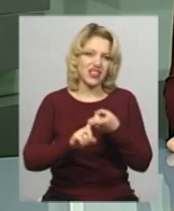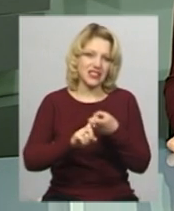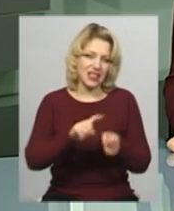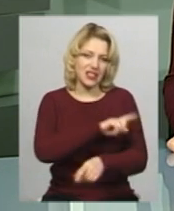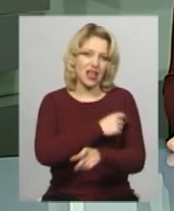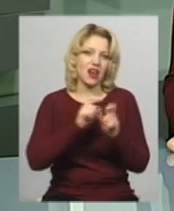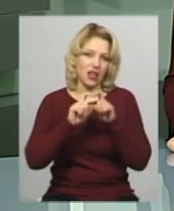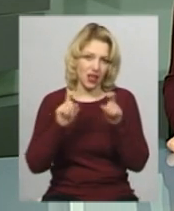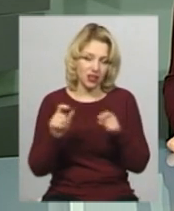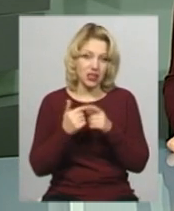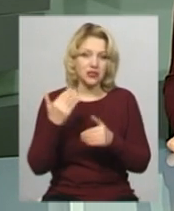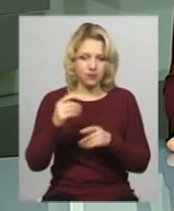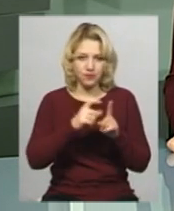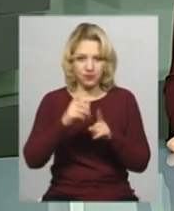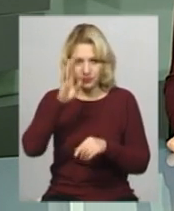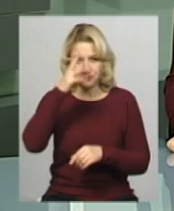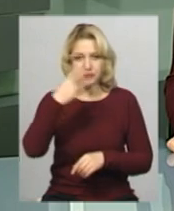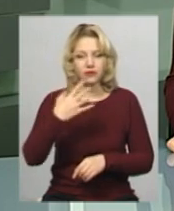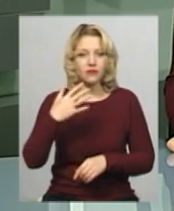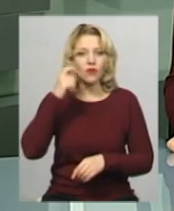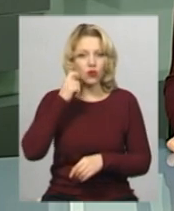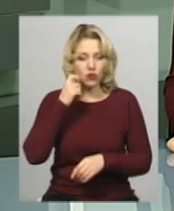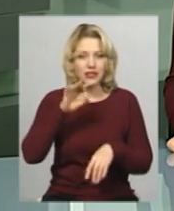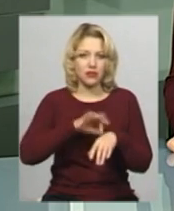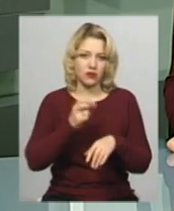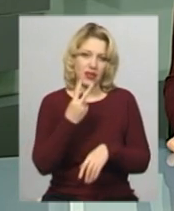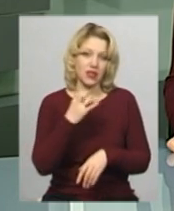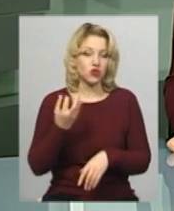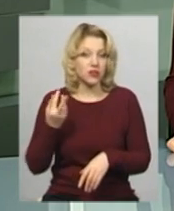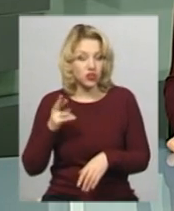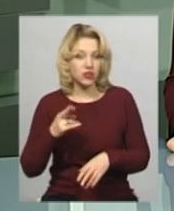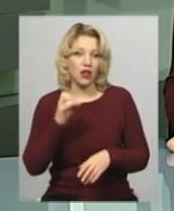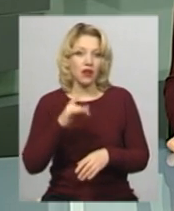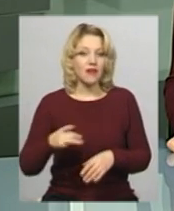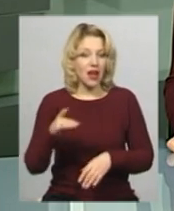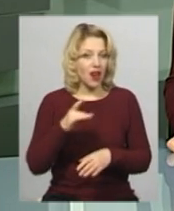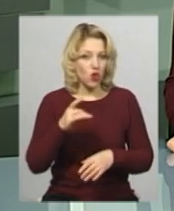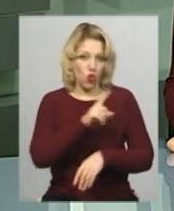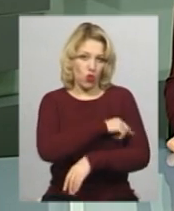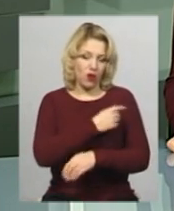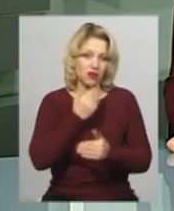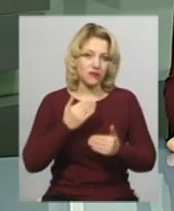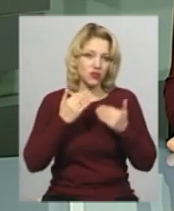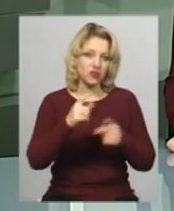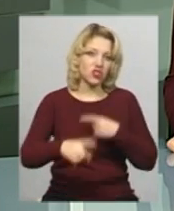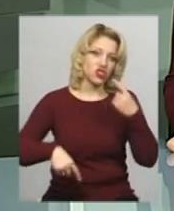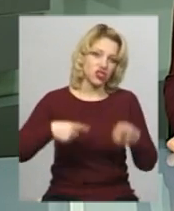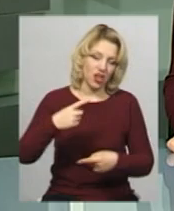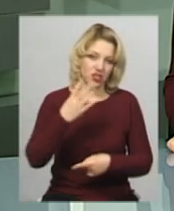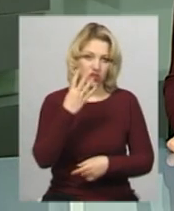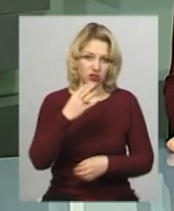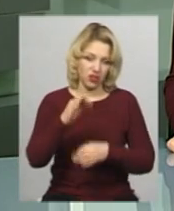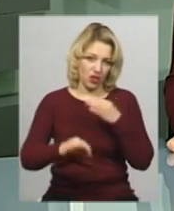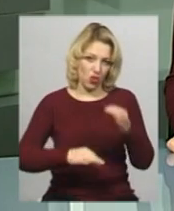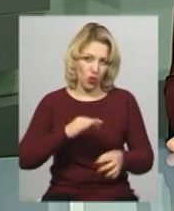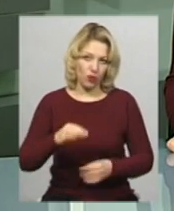Підубна. За її словами, 35-річний чоловік занедужив 12 січня та в районну лікарню звернувся через 4 доби. 19